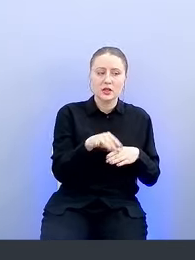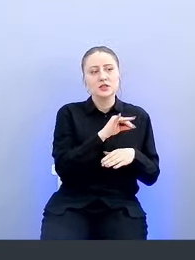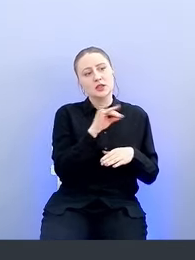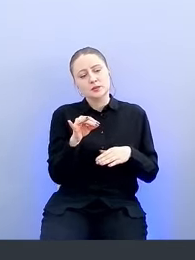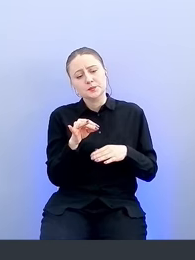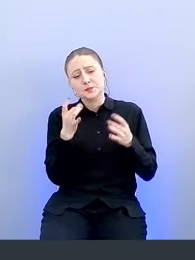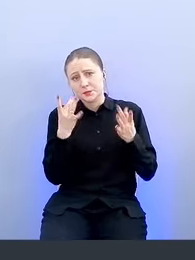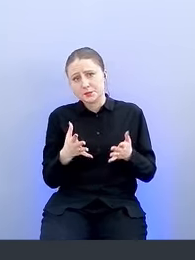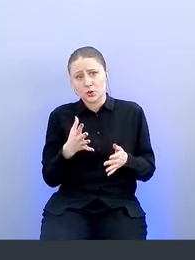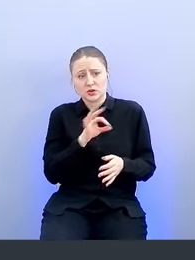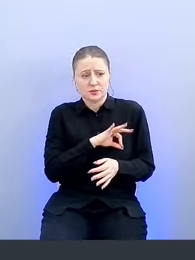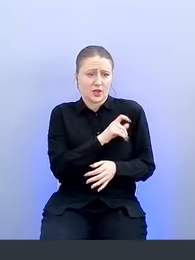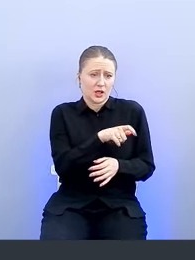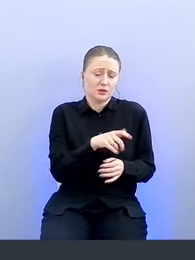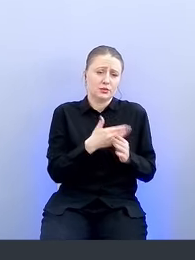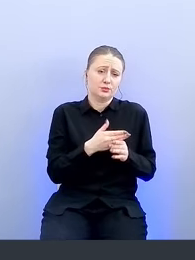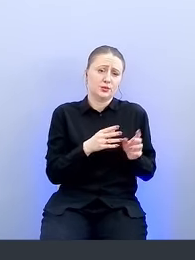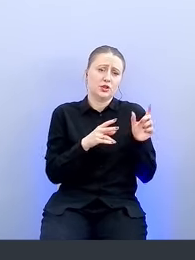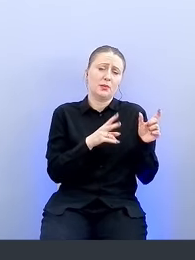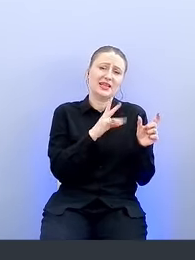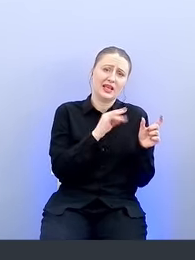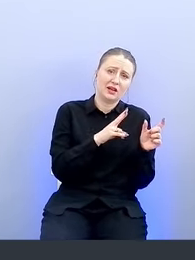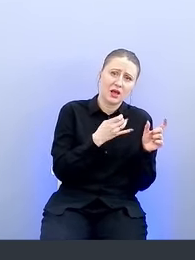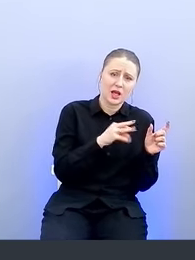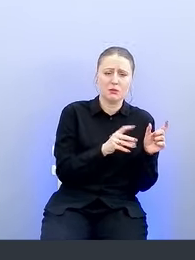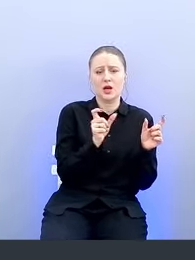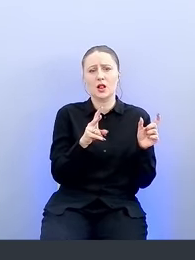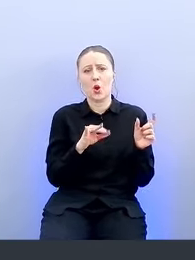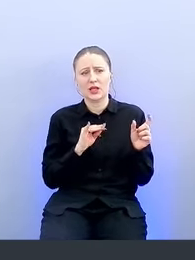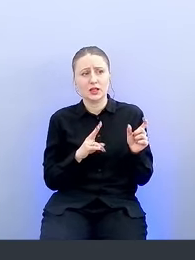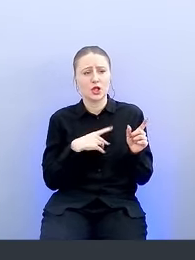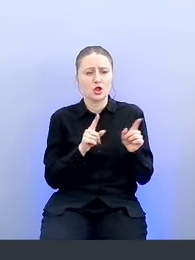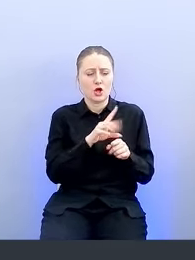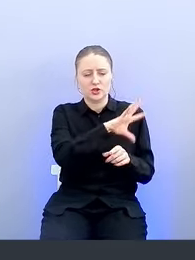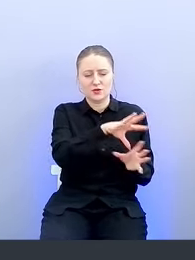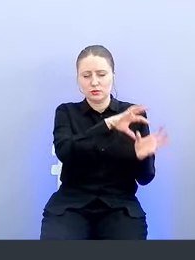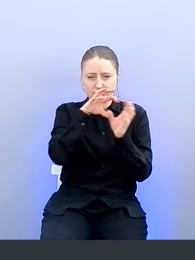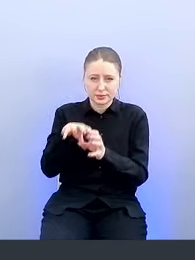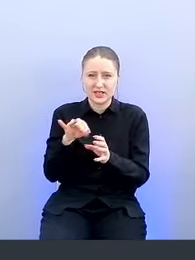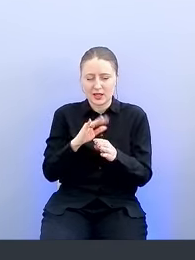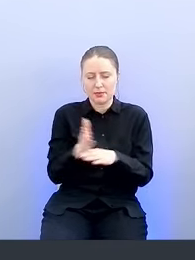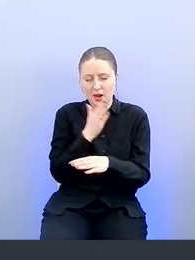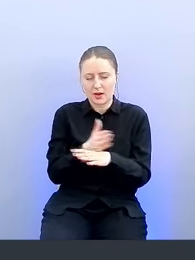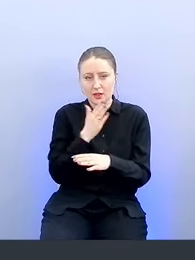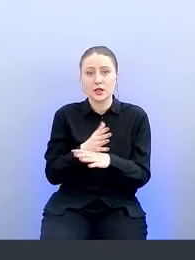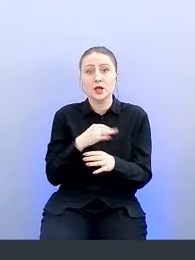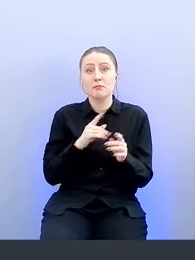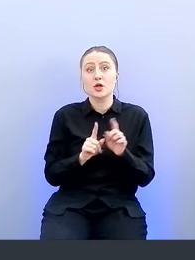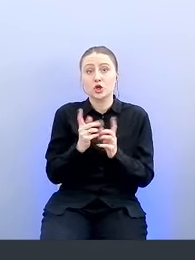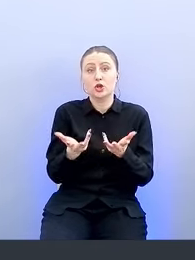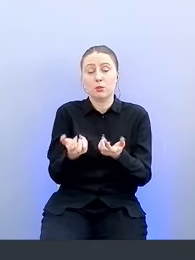и просто юзернеймы, логины, никнеймы, и прогонять их, мы получили пересечение с